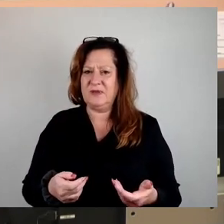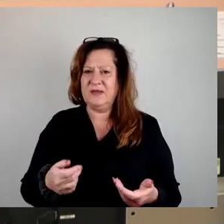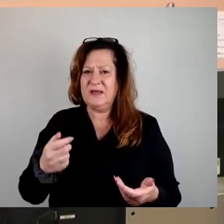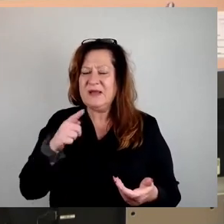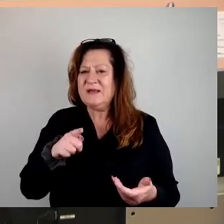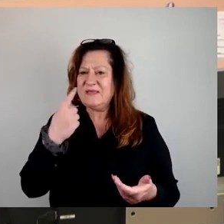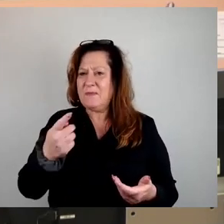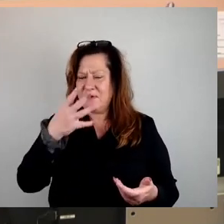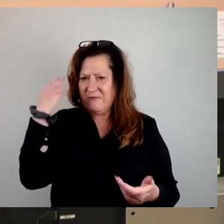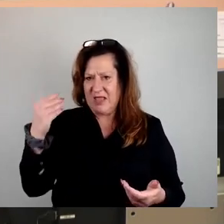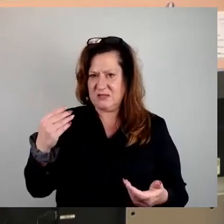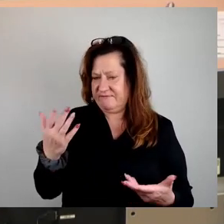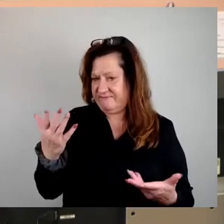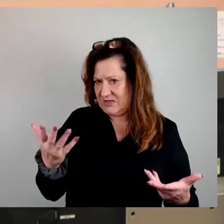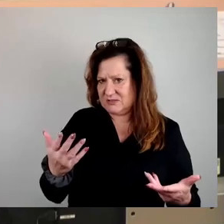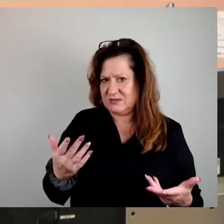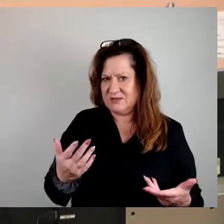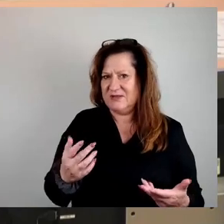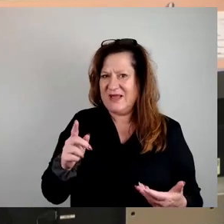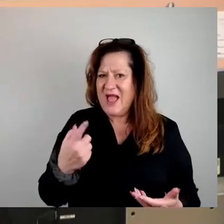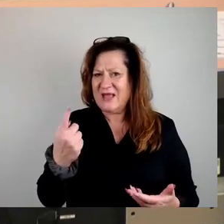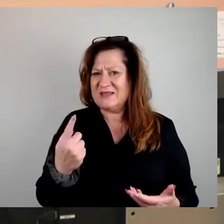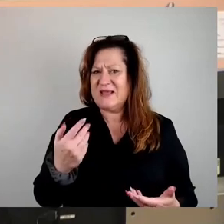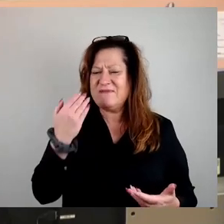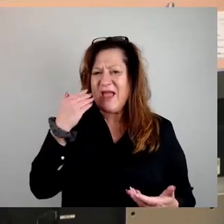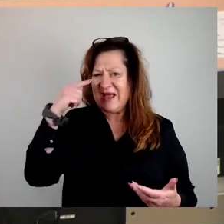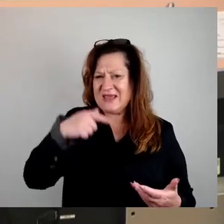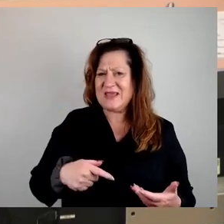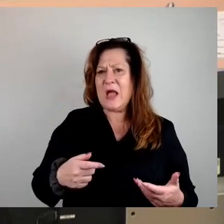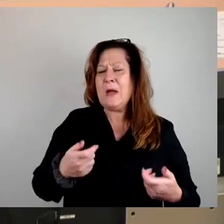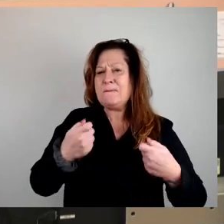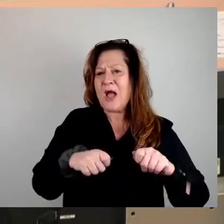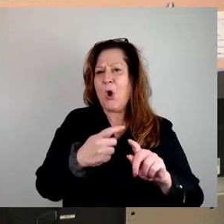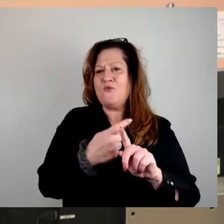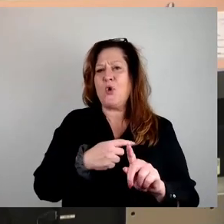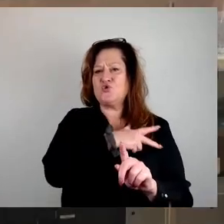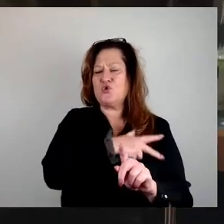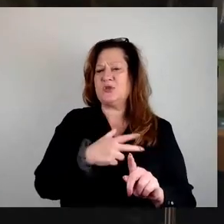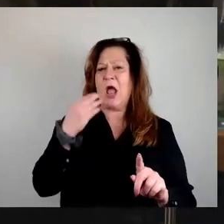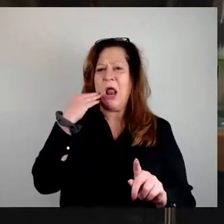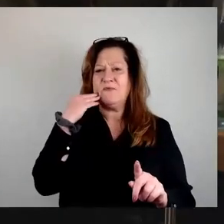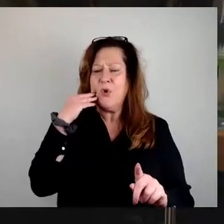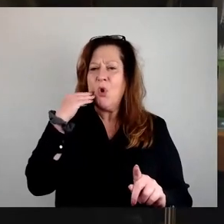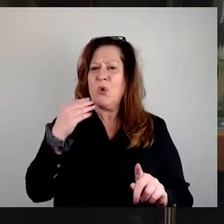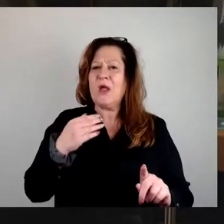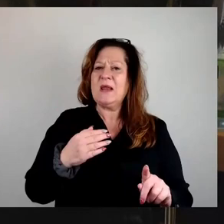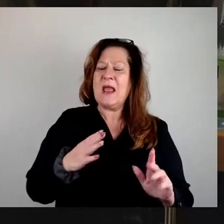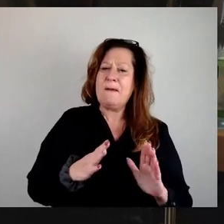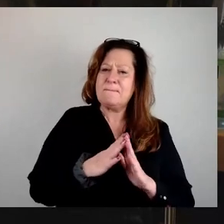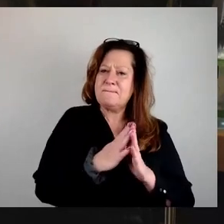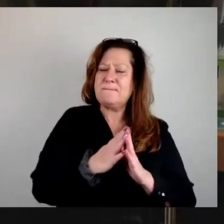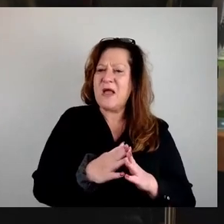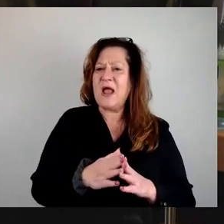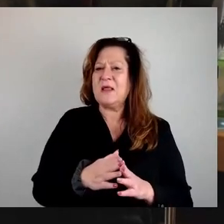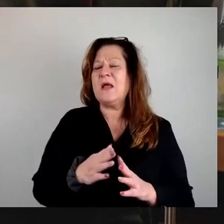Erste, der hier in der Stadt mit dem Bau von Sozialwohnungen hausieren gegangen ist im Wahlkampf, das war der Kandidat der CDU,